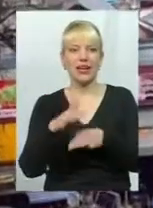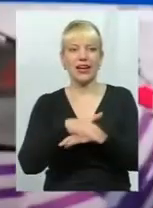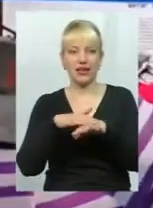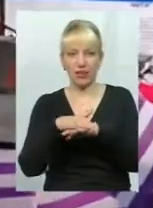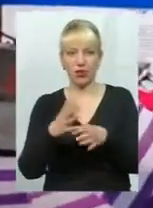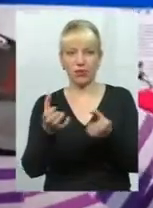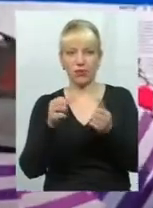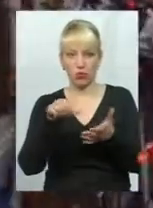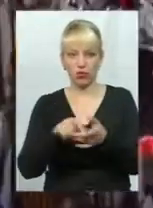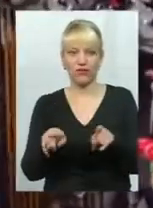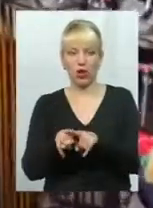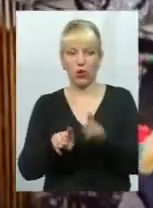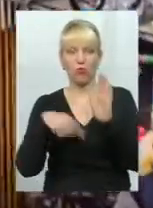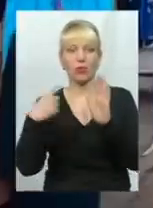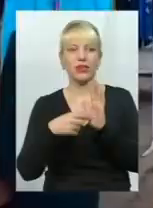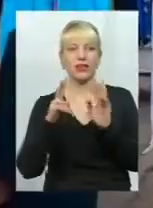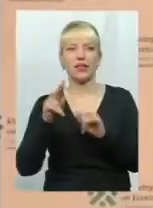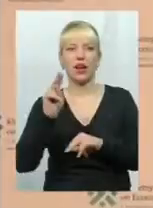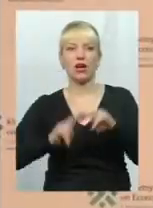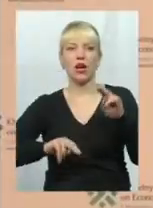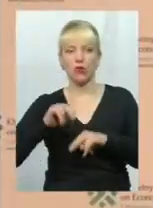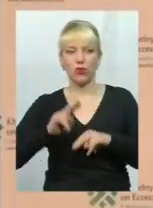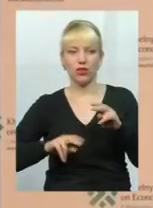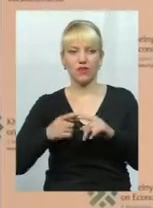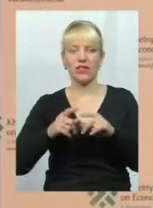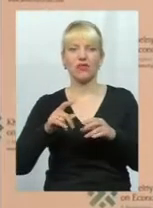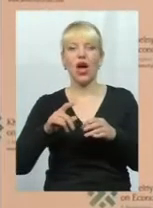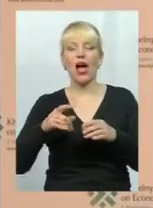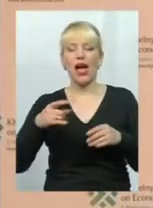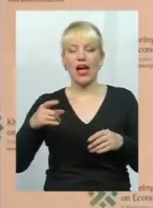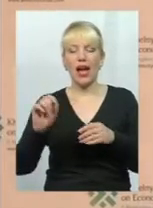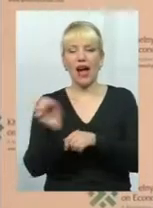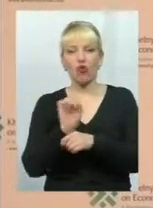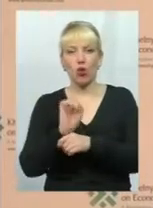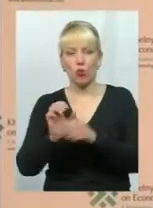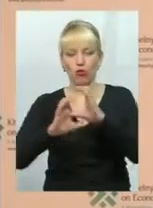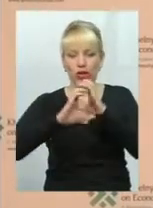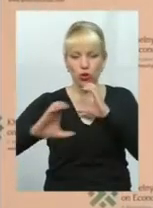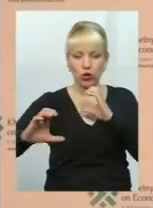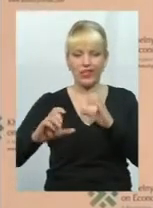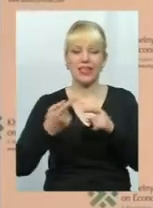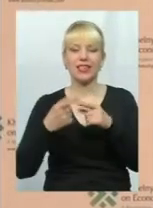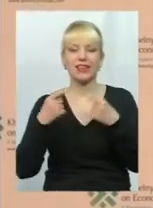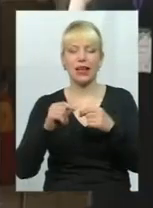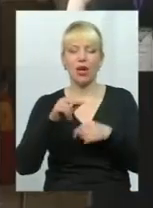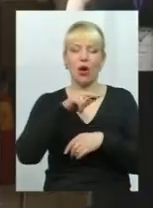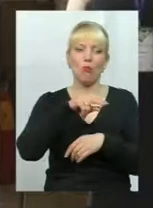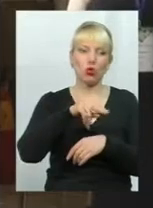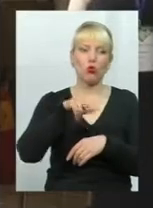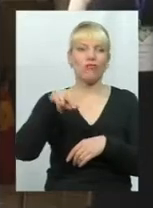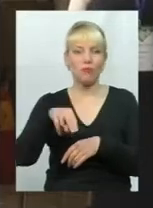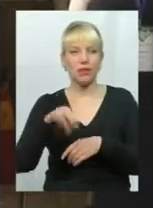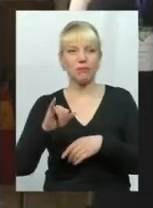в такому питанні, як будівництві сьогодні автомобільного тунелю, будівництво дороги, з'єднає по-скорській підпілля сьогодні з ринку. У